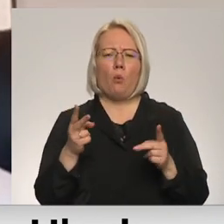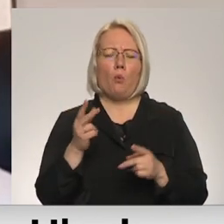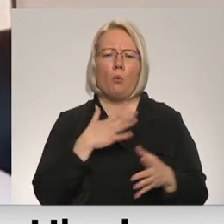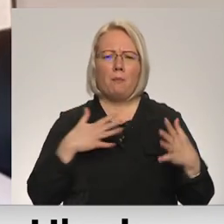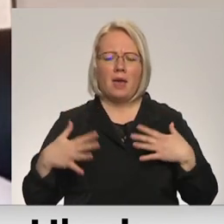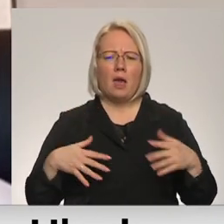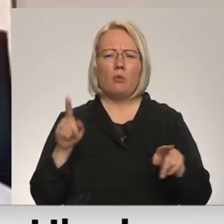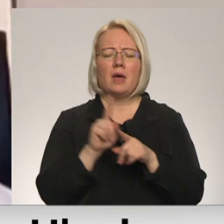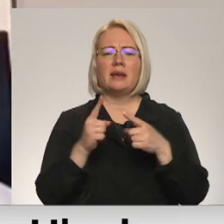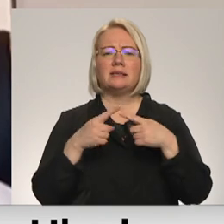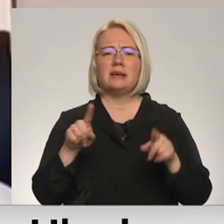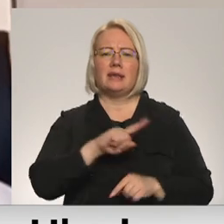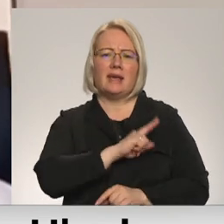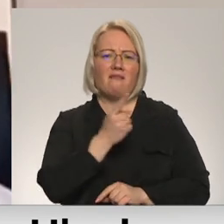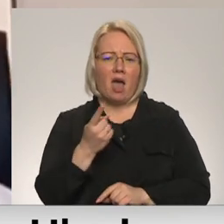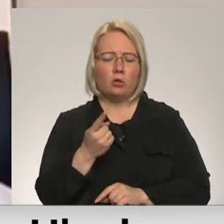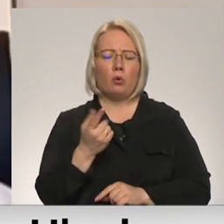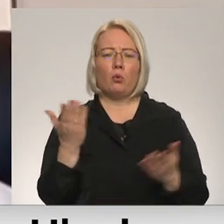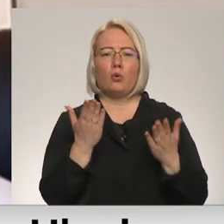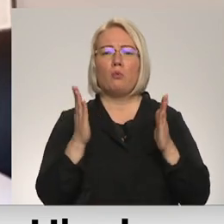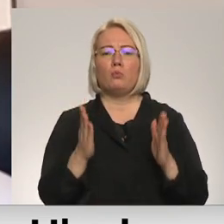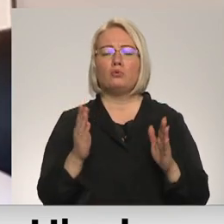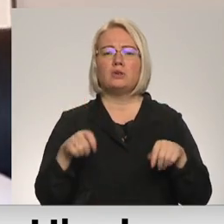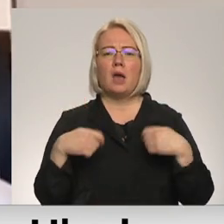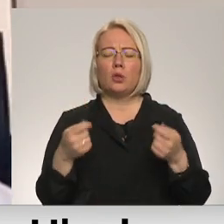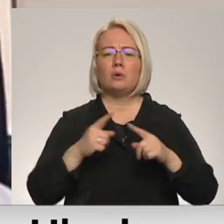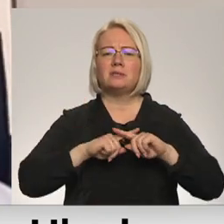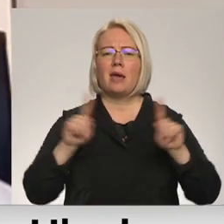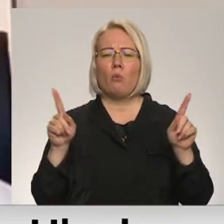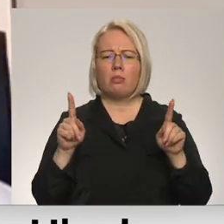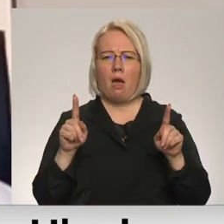ievainojumu, kuriem būs jāsniedz sekundārā ārstēšana. ārstēšana.